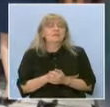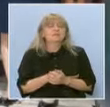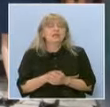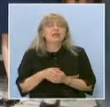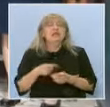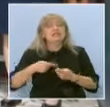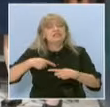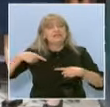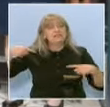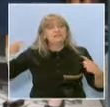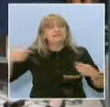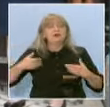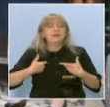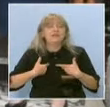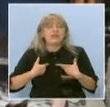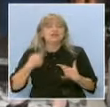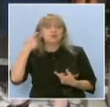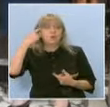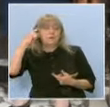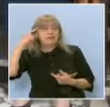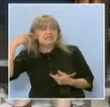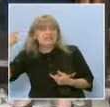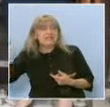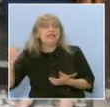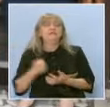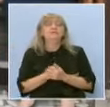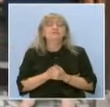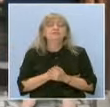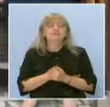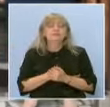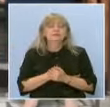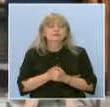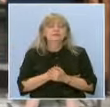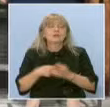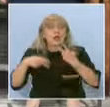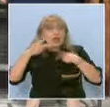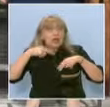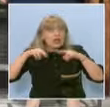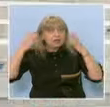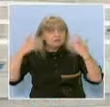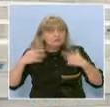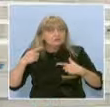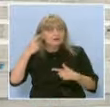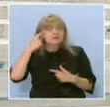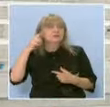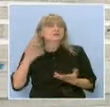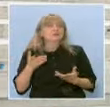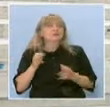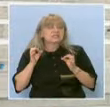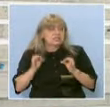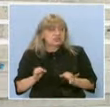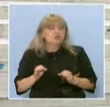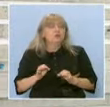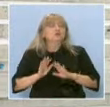развиваме нашата креативно мислене, аналитично мислене, логика, със сигурност